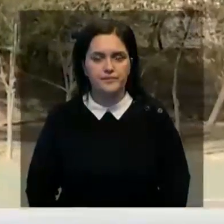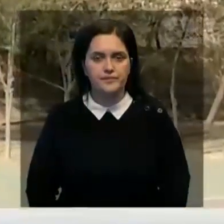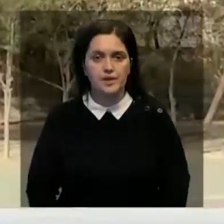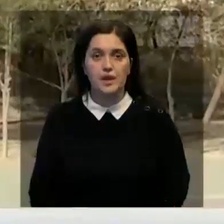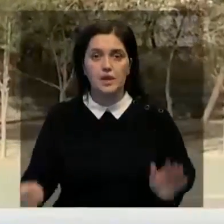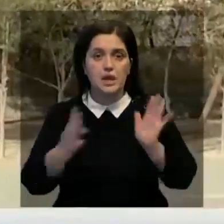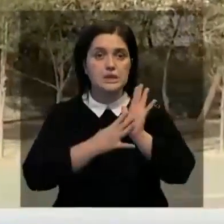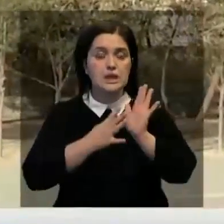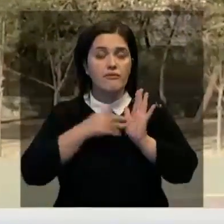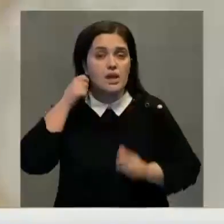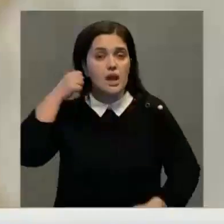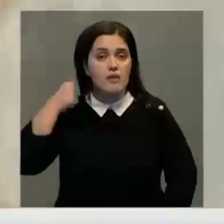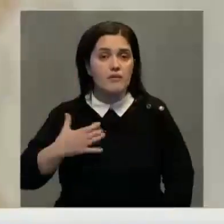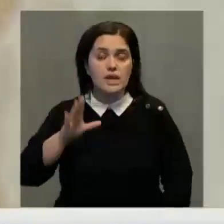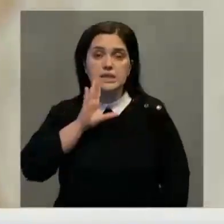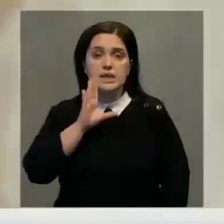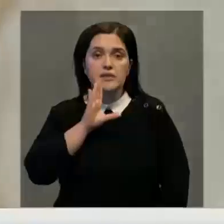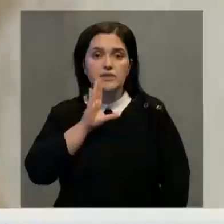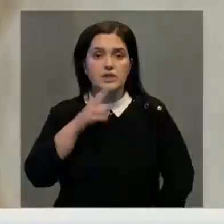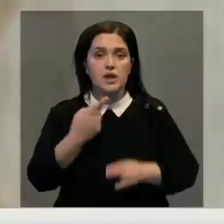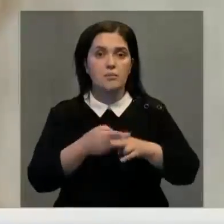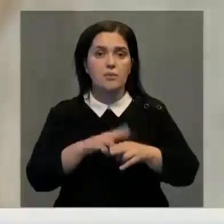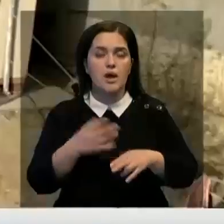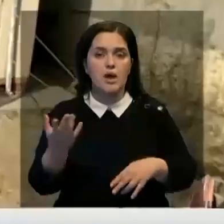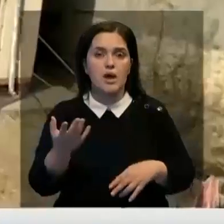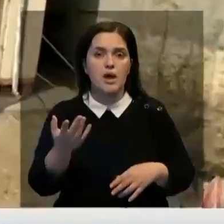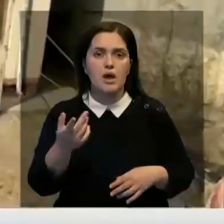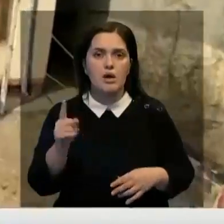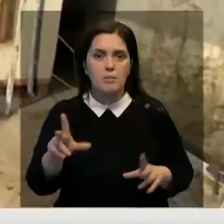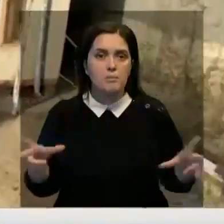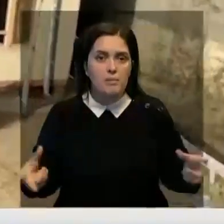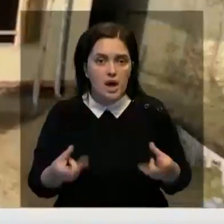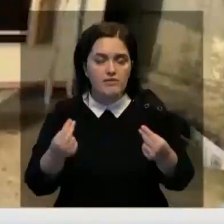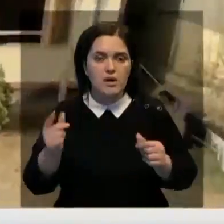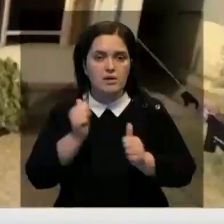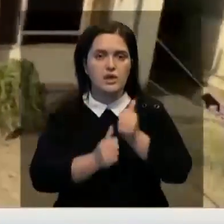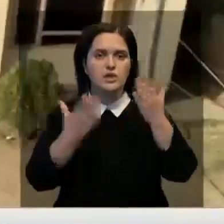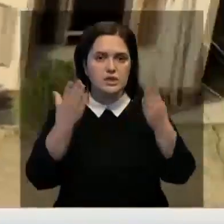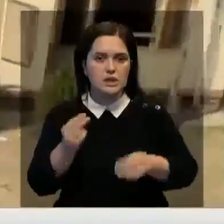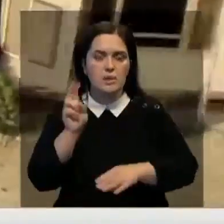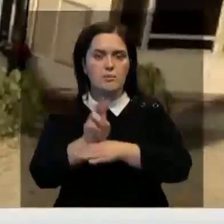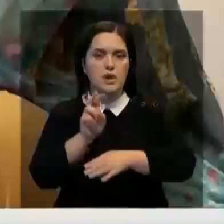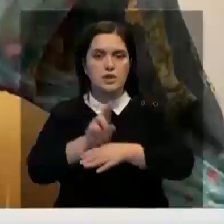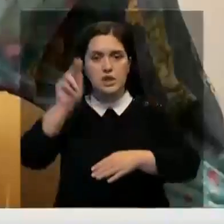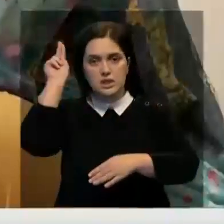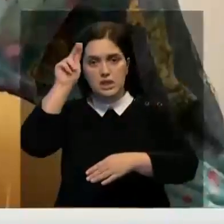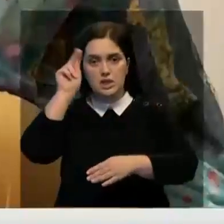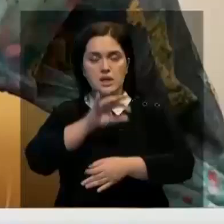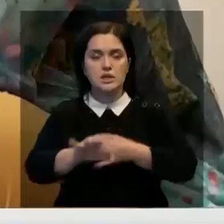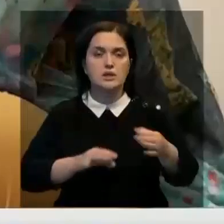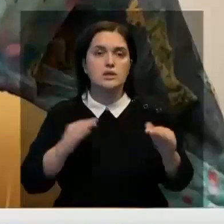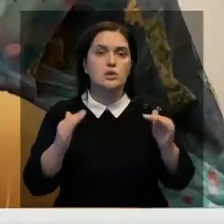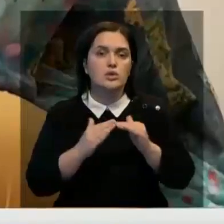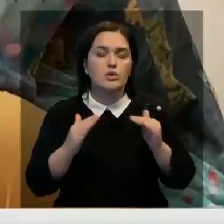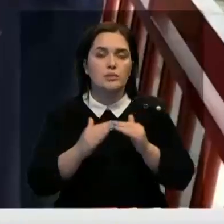Девятилетней афганской девочке Самире, в отличие от тысяч ее сверстниц, повезло. Она каждый день посещает занятия в детском доме вместе с